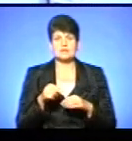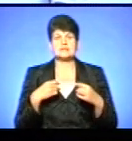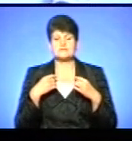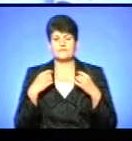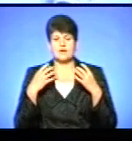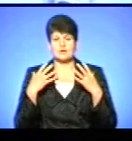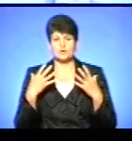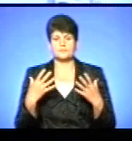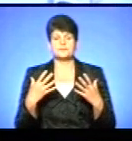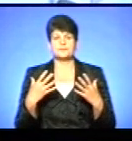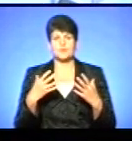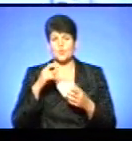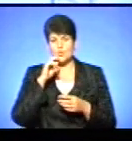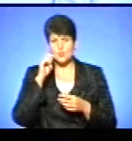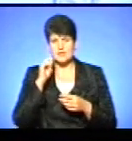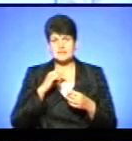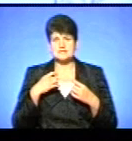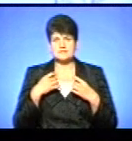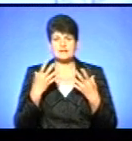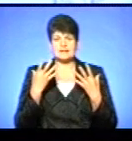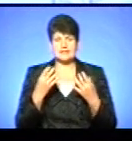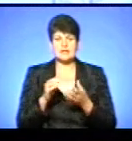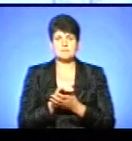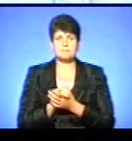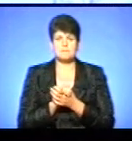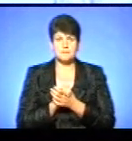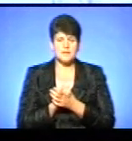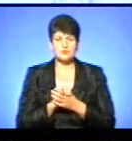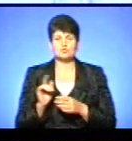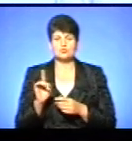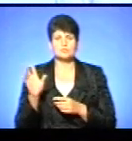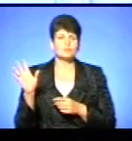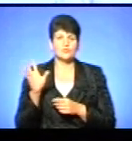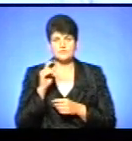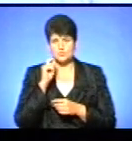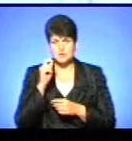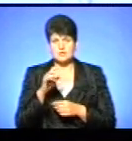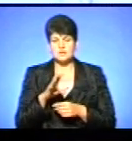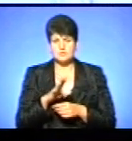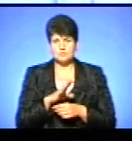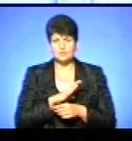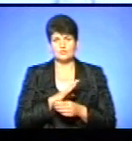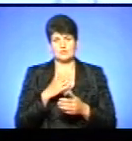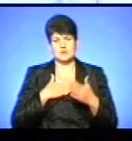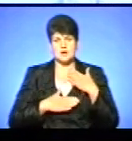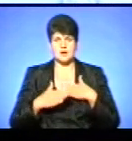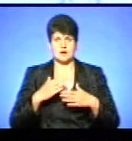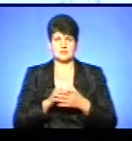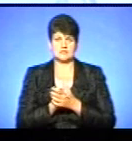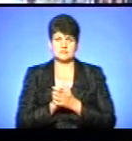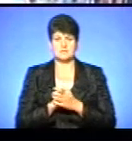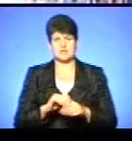на свято українське, свято День Миру, щоб по всій Україні планував радість, мир,